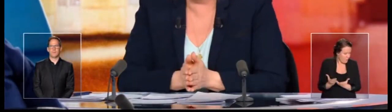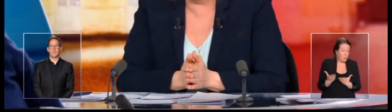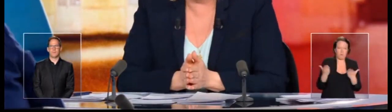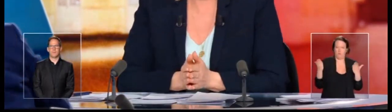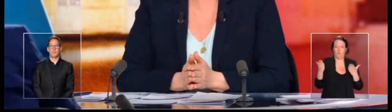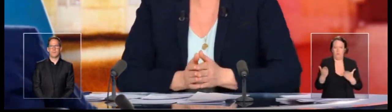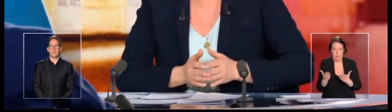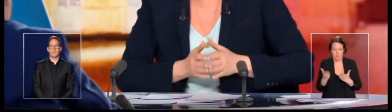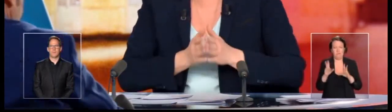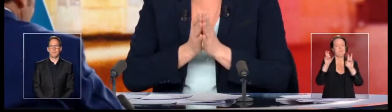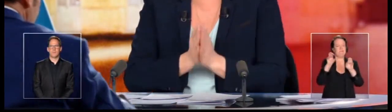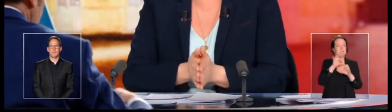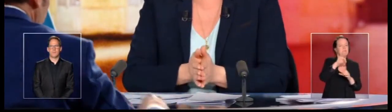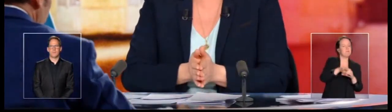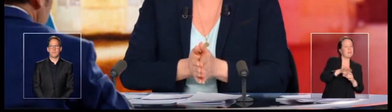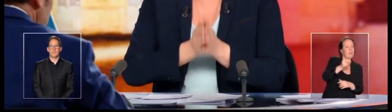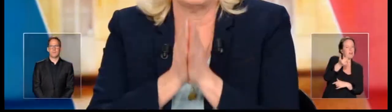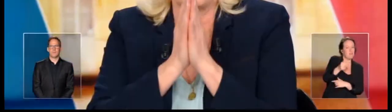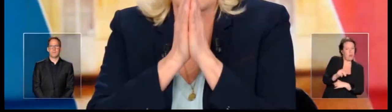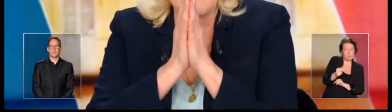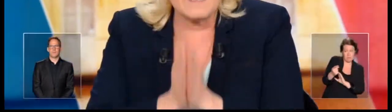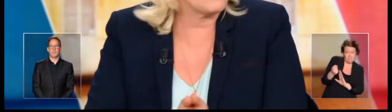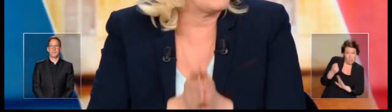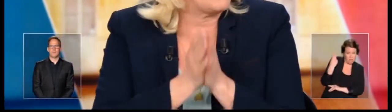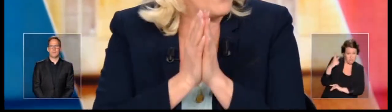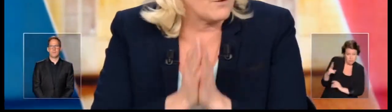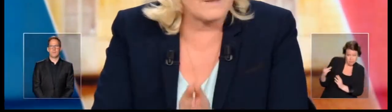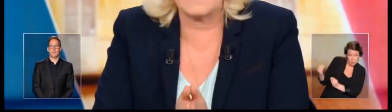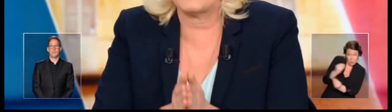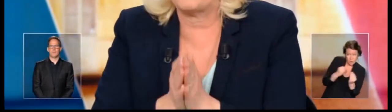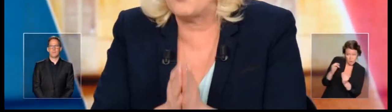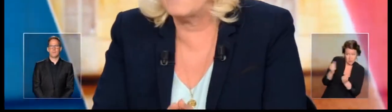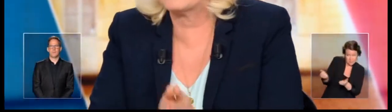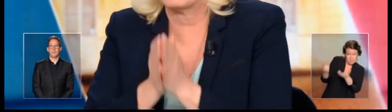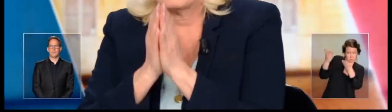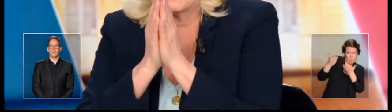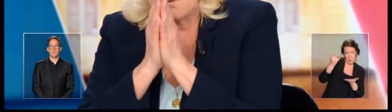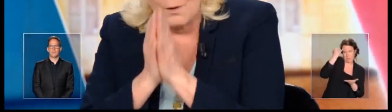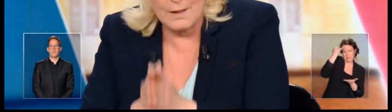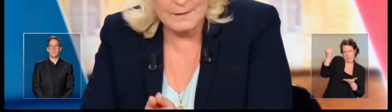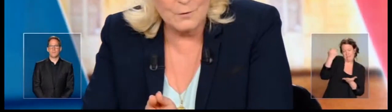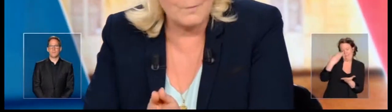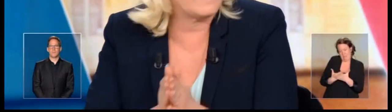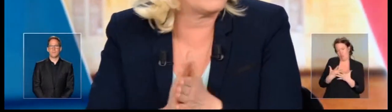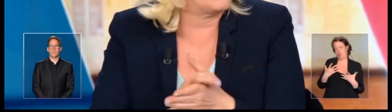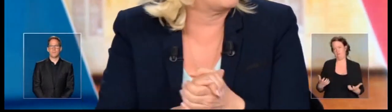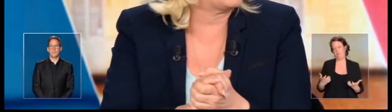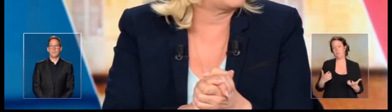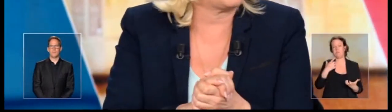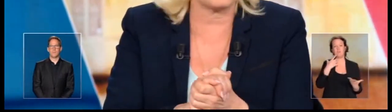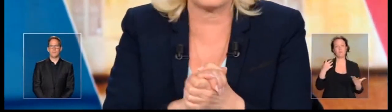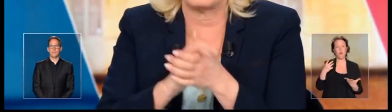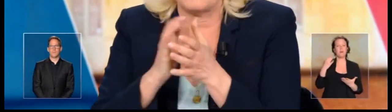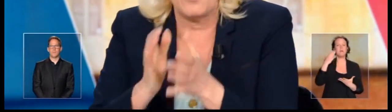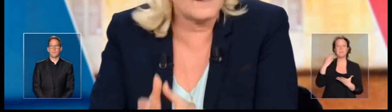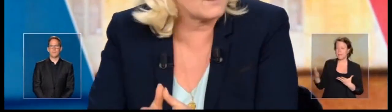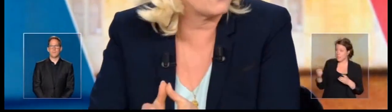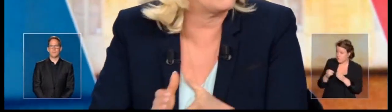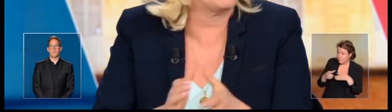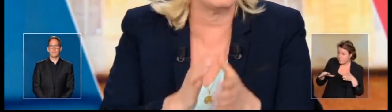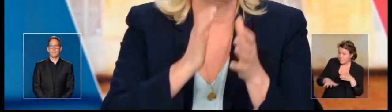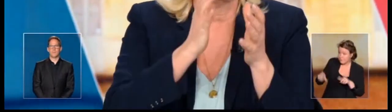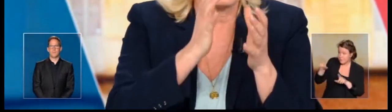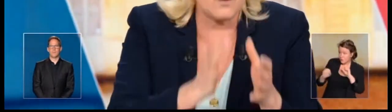citoyenne. Je souhaite que 500 000 Français puissent soit soumettre au vote des Français l